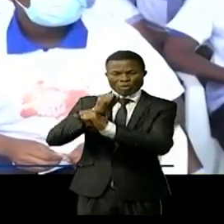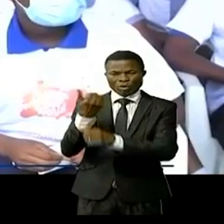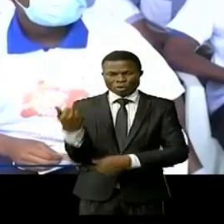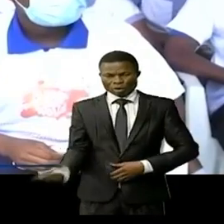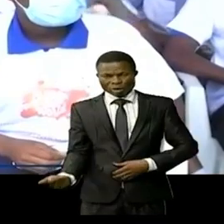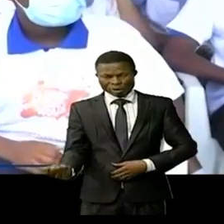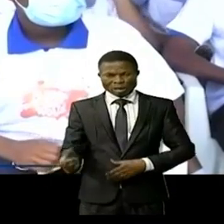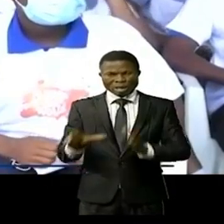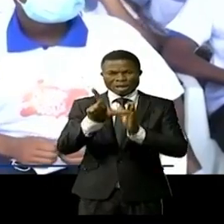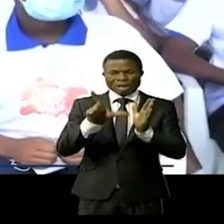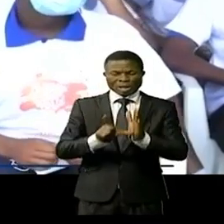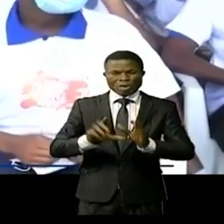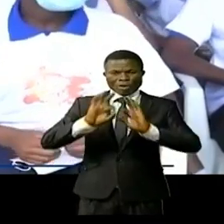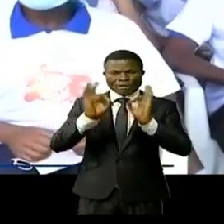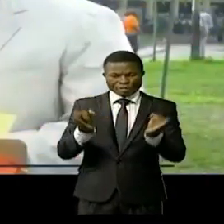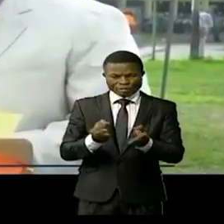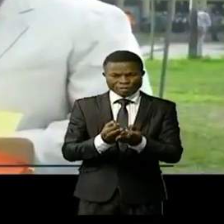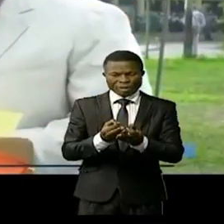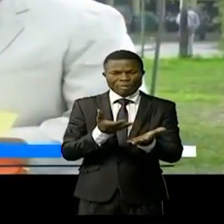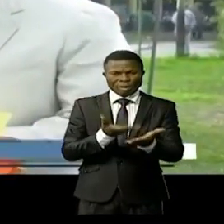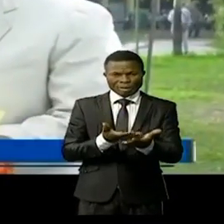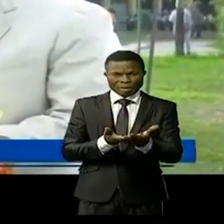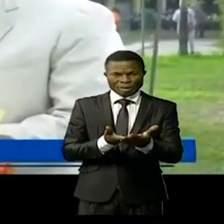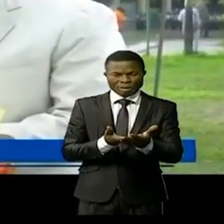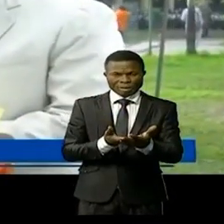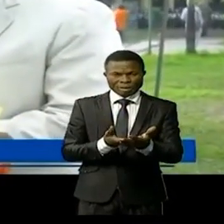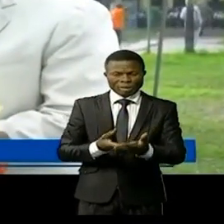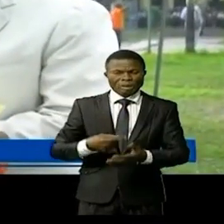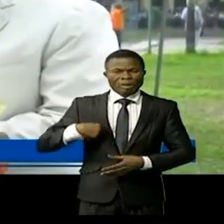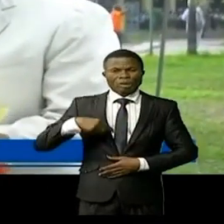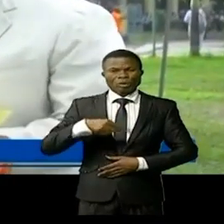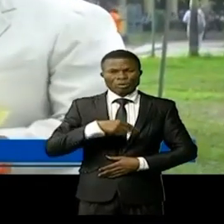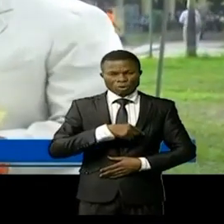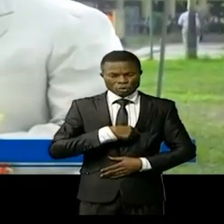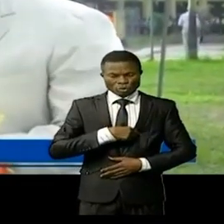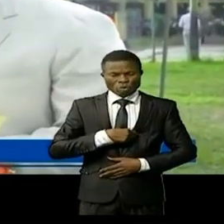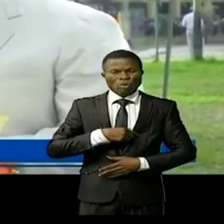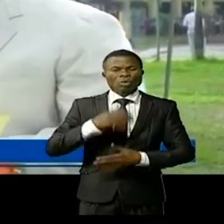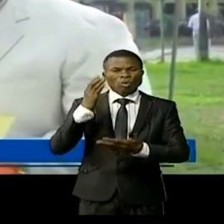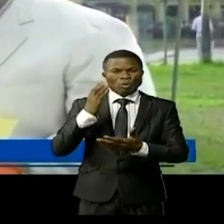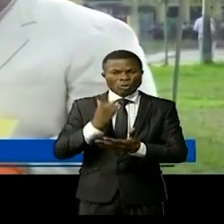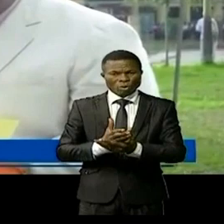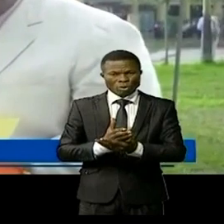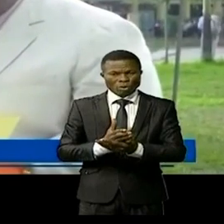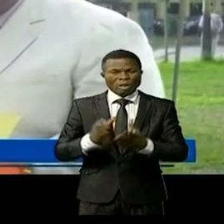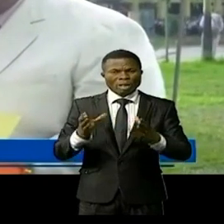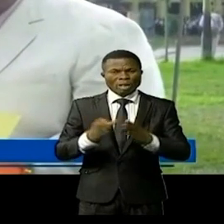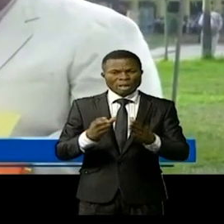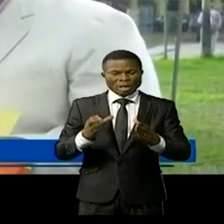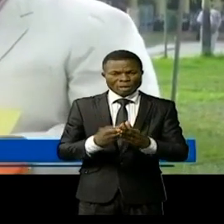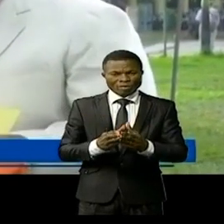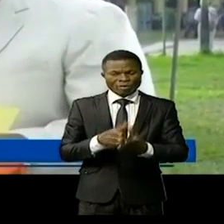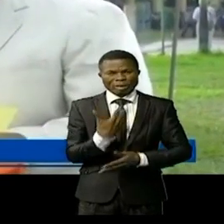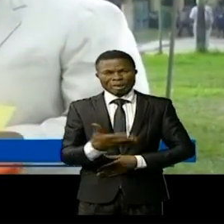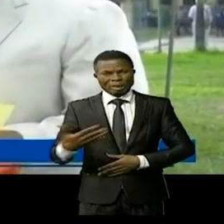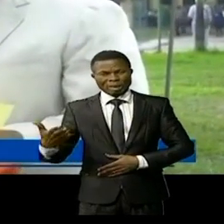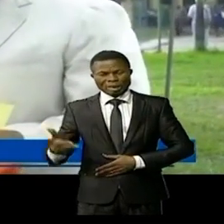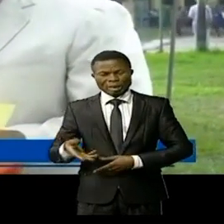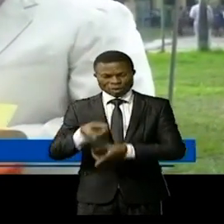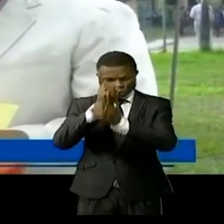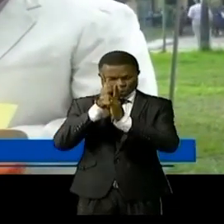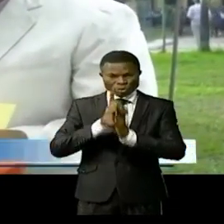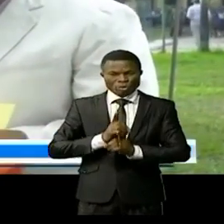le code de la famille révisé une obligation de rompre avec cette culture d'indignité